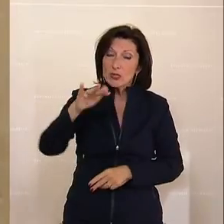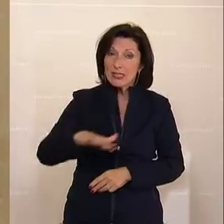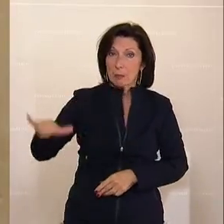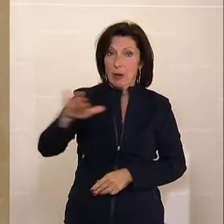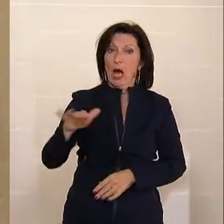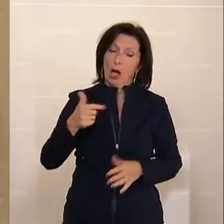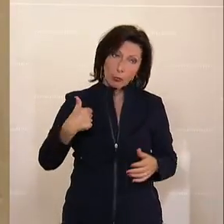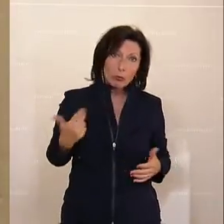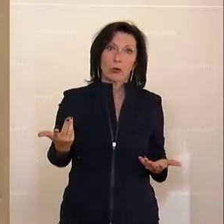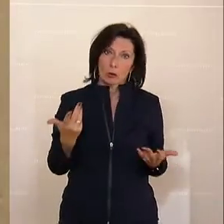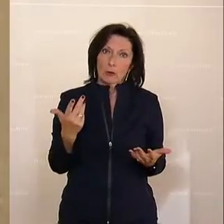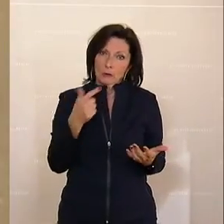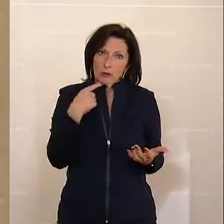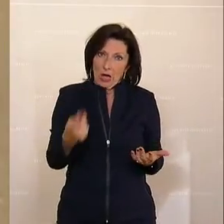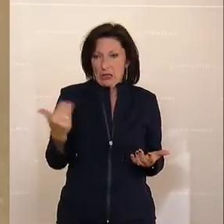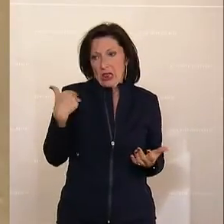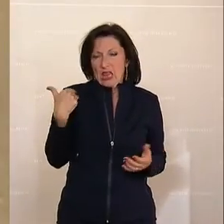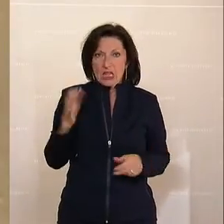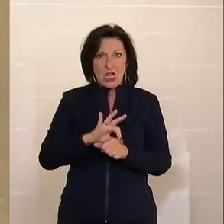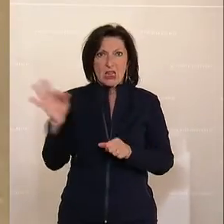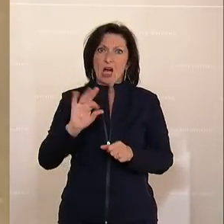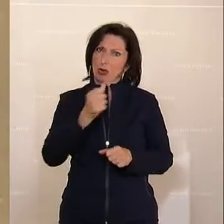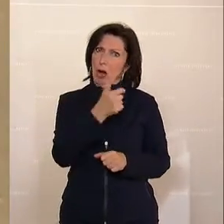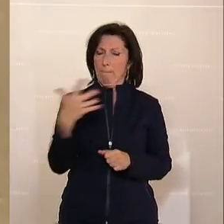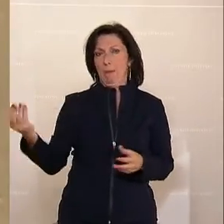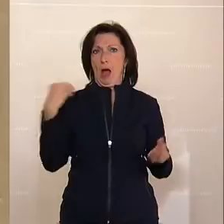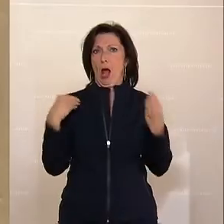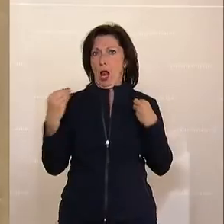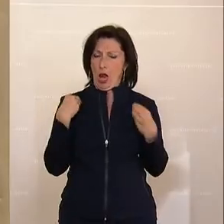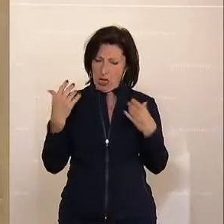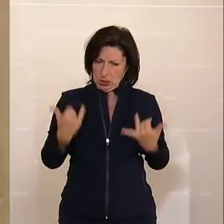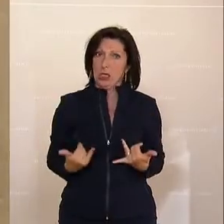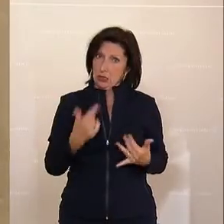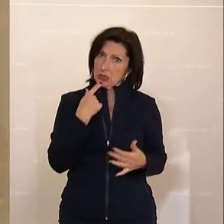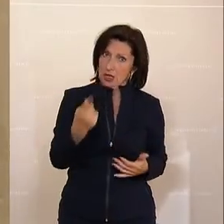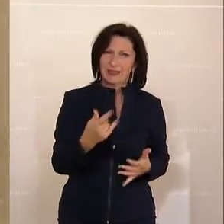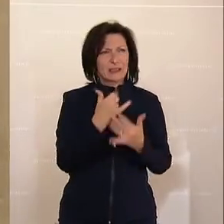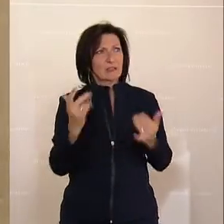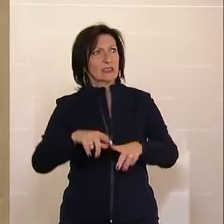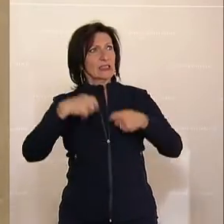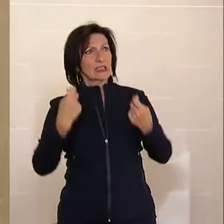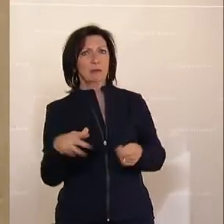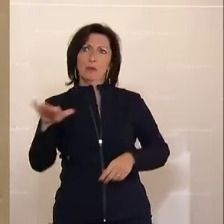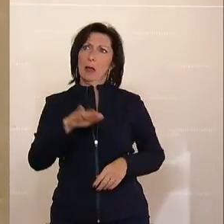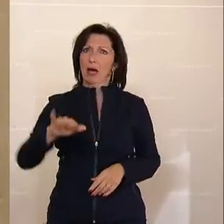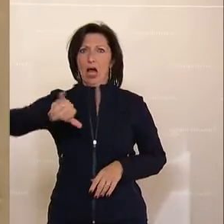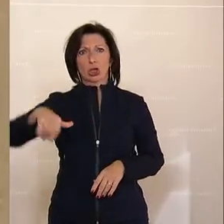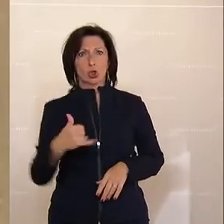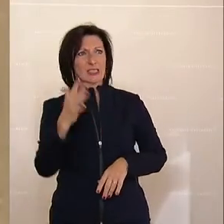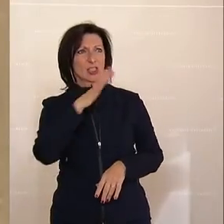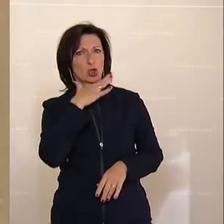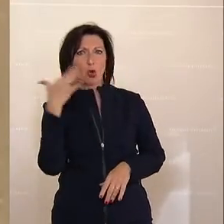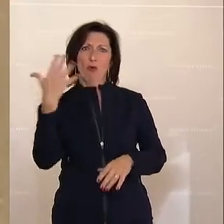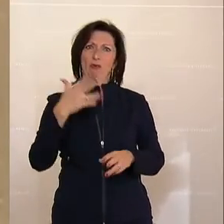verhehle nicht, dass ich die letzten Tage mehrmals angeredet worden bin. Wie kann es sein, dass aus dem Bereich Justiz so viel in die